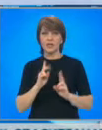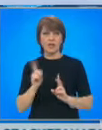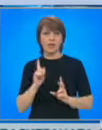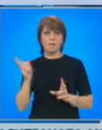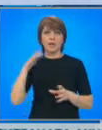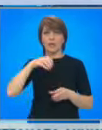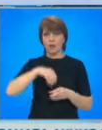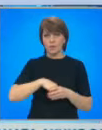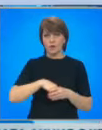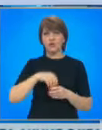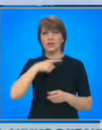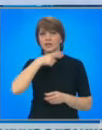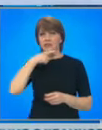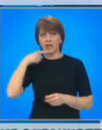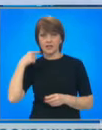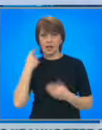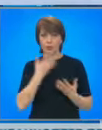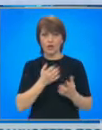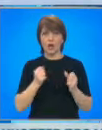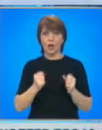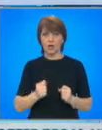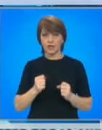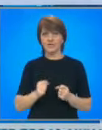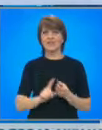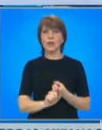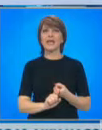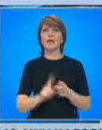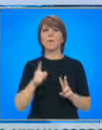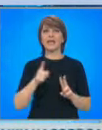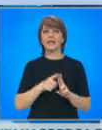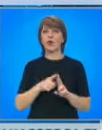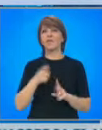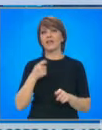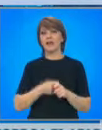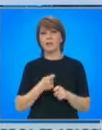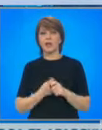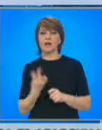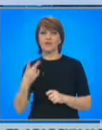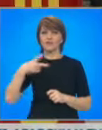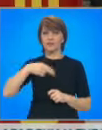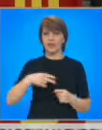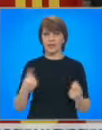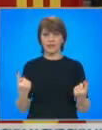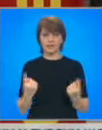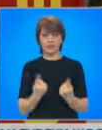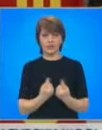има руско участие. Очаква се българският министър-председател Кирил Петков да проведе редица двустранни срещи.